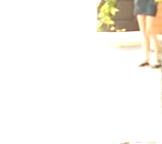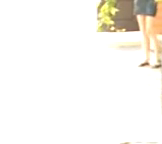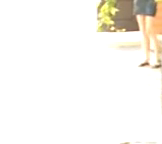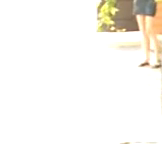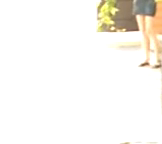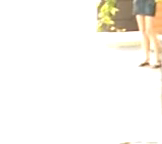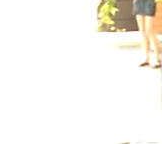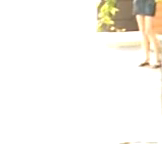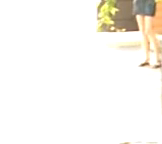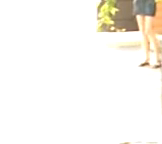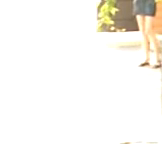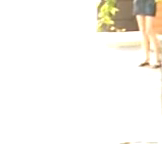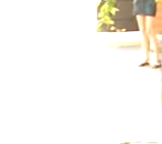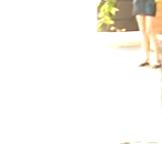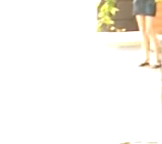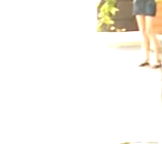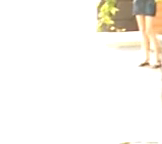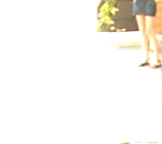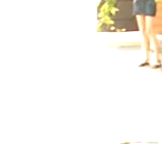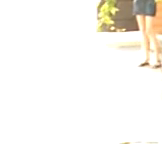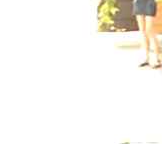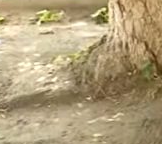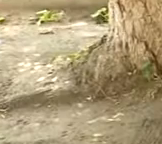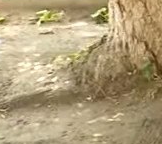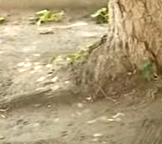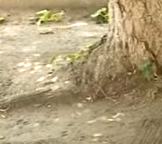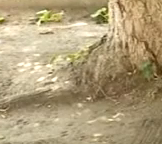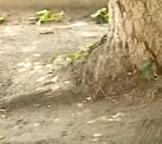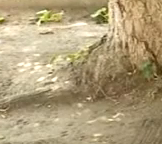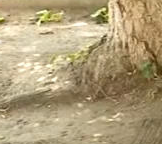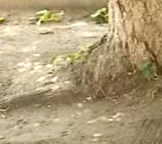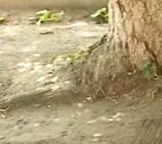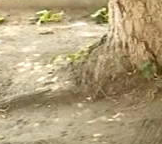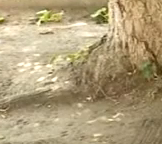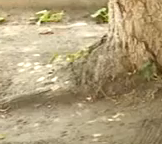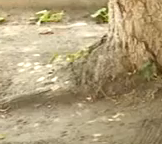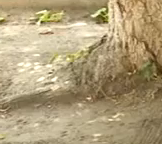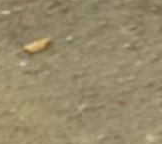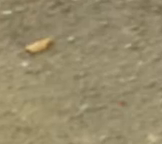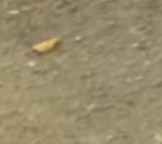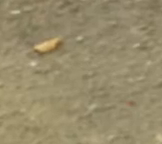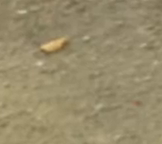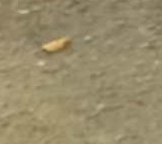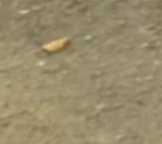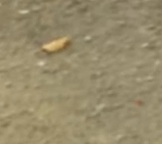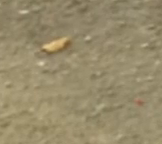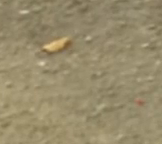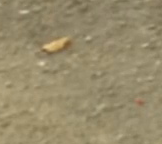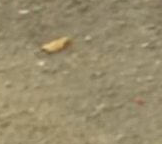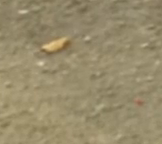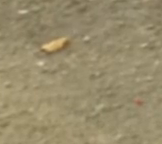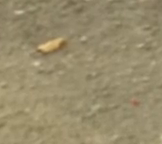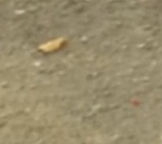отримав недовічне, а щоб у нього був якийсь шанс вижити в цьому житті. І може, щоб він пройшов якесь лікування чи обстеження.